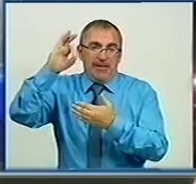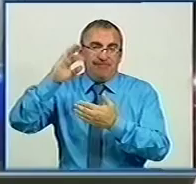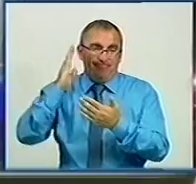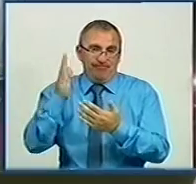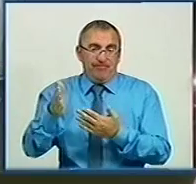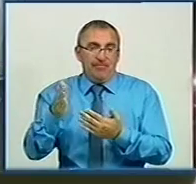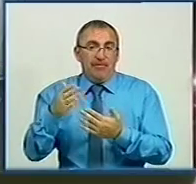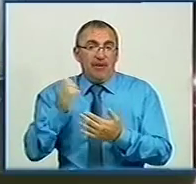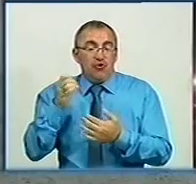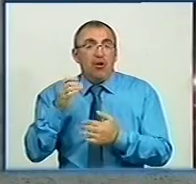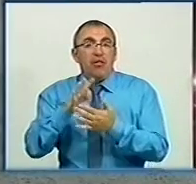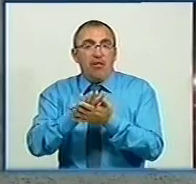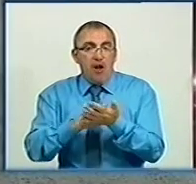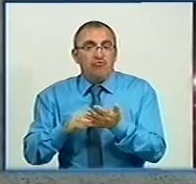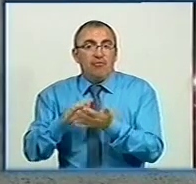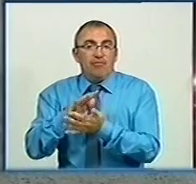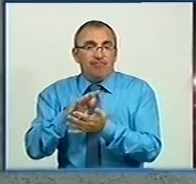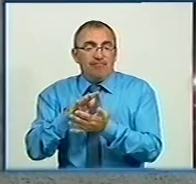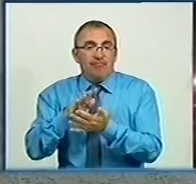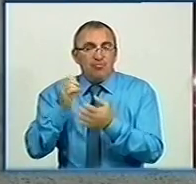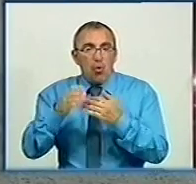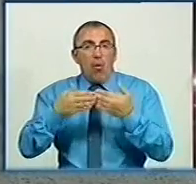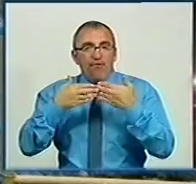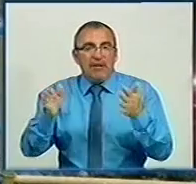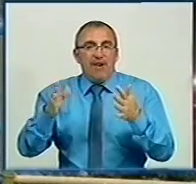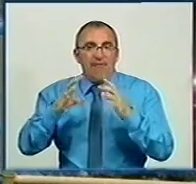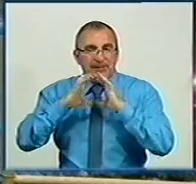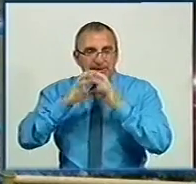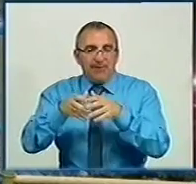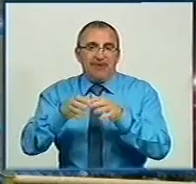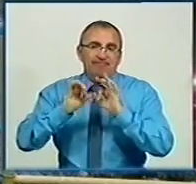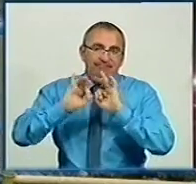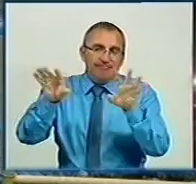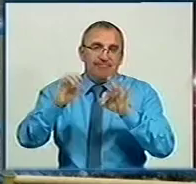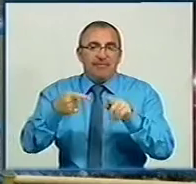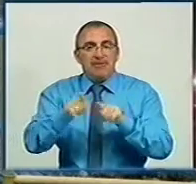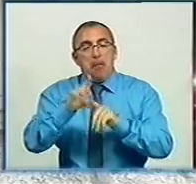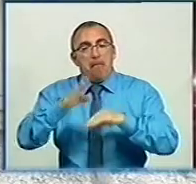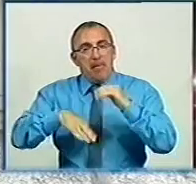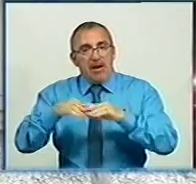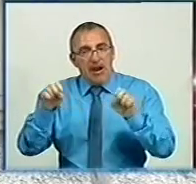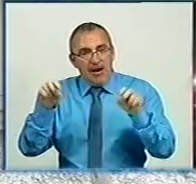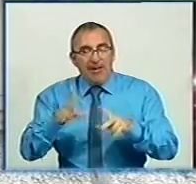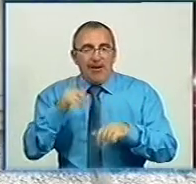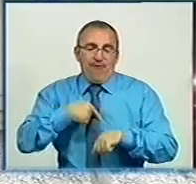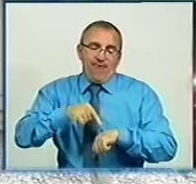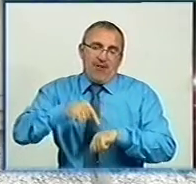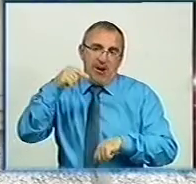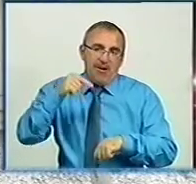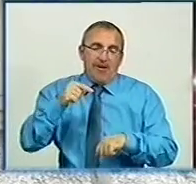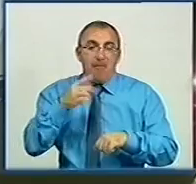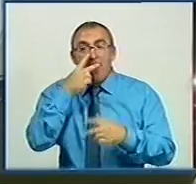далі я хочу продовжувати. Хочу відкривати світ і ділитись і цією практикою, і враженнями від